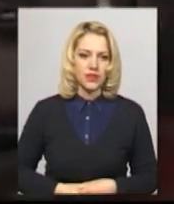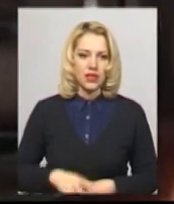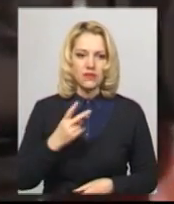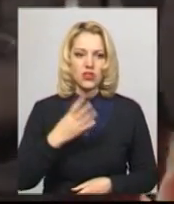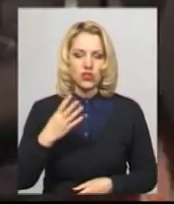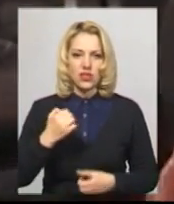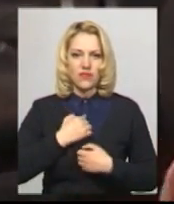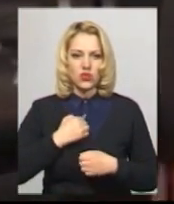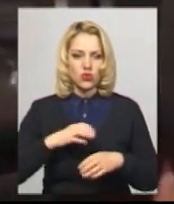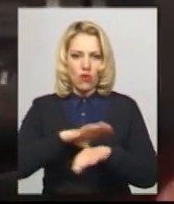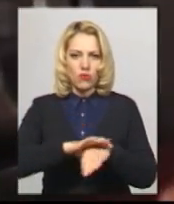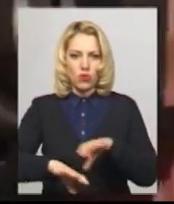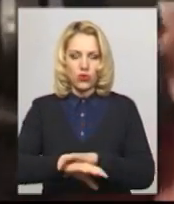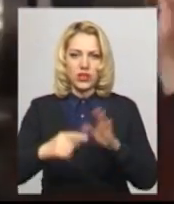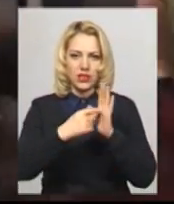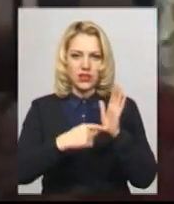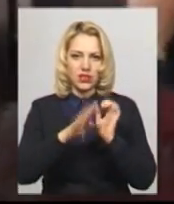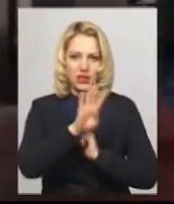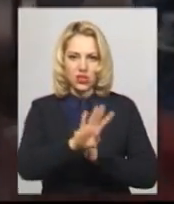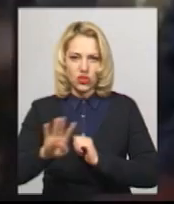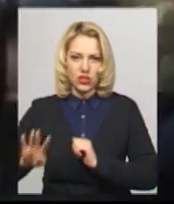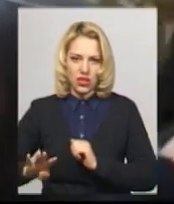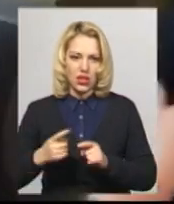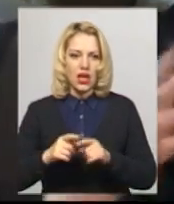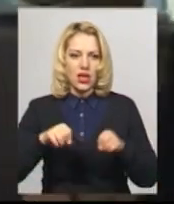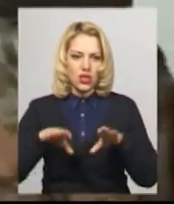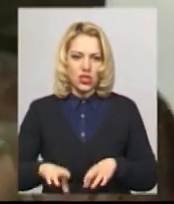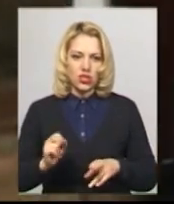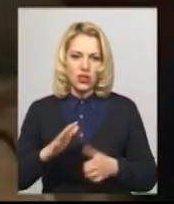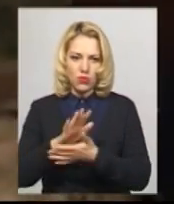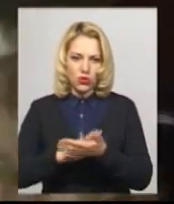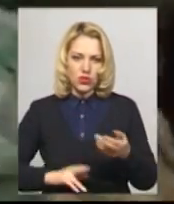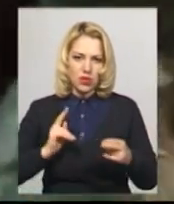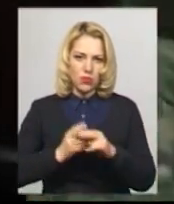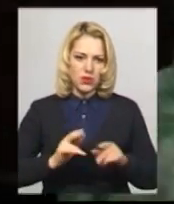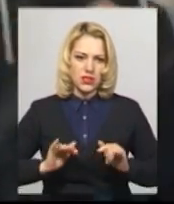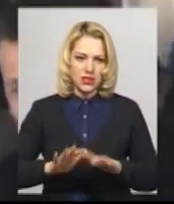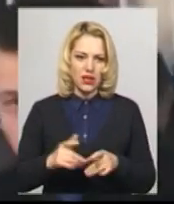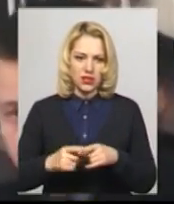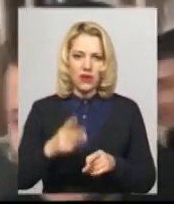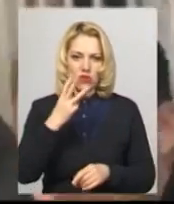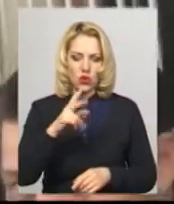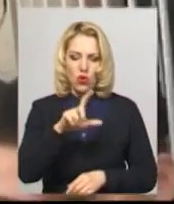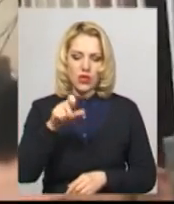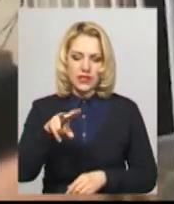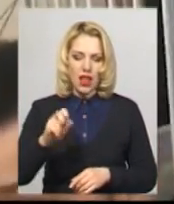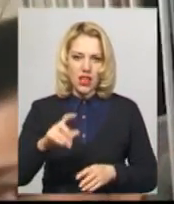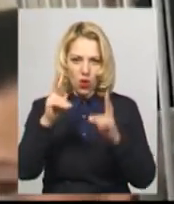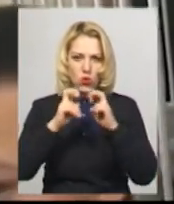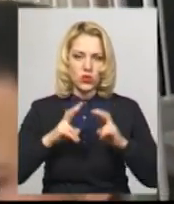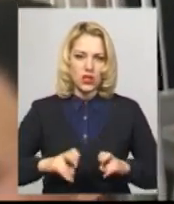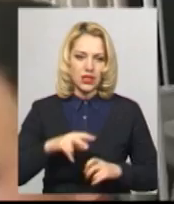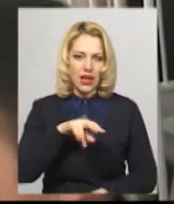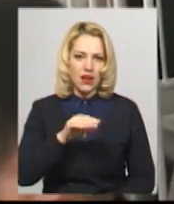24 військовополонених ділять на четвірки. Рішення про подовження їм запобіжного заходу одразу у трьох залах засідань розглядають у Лефортовському районному